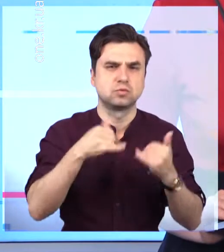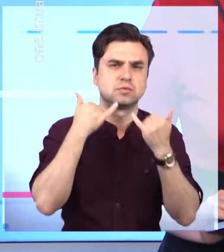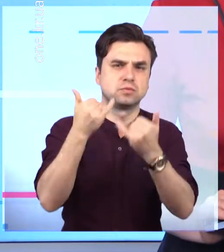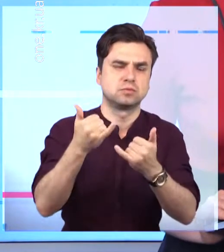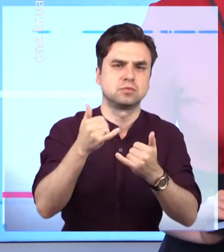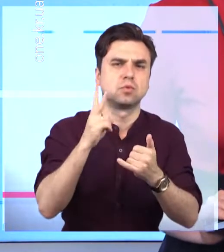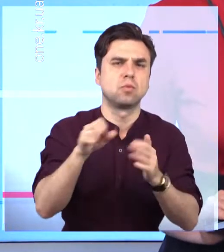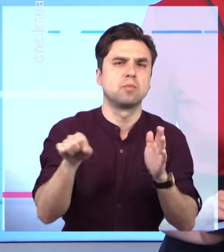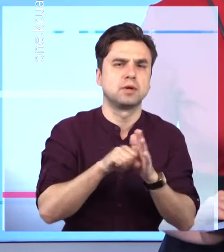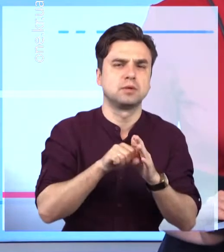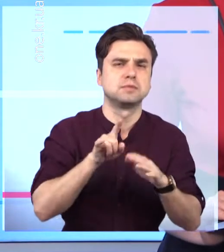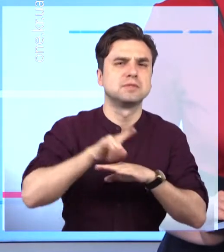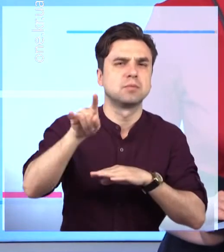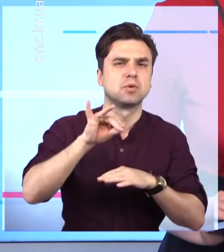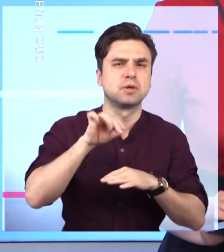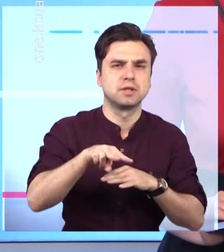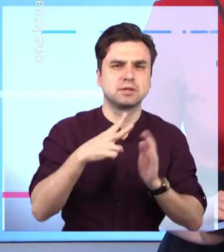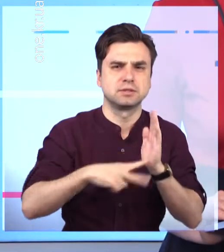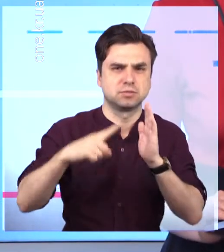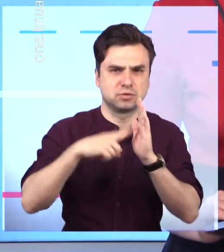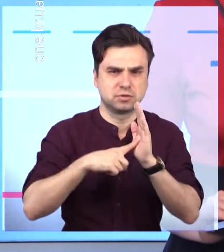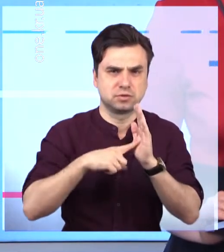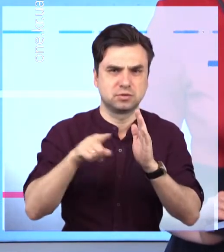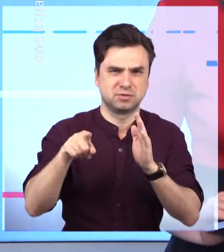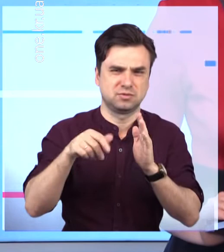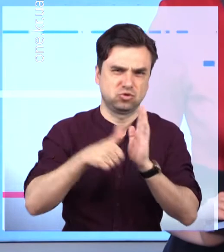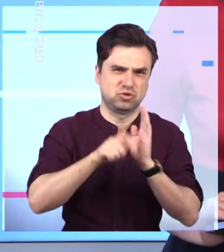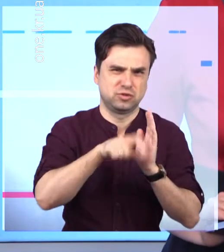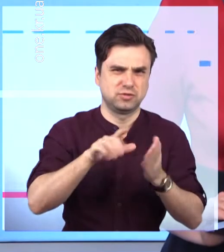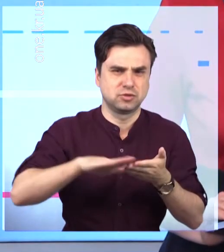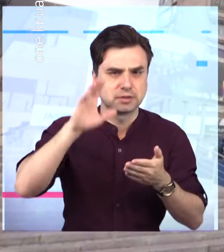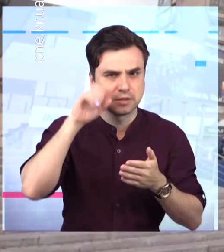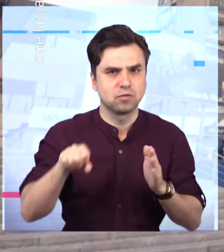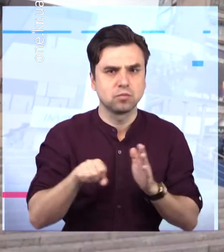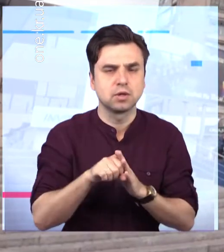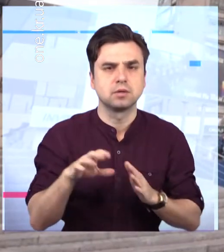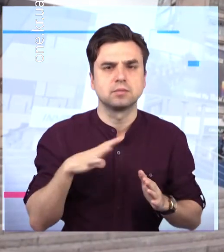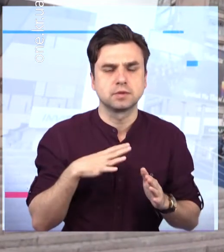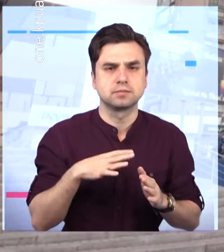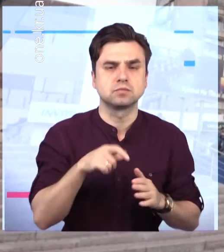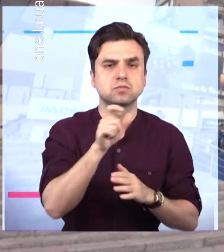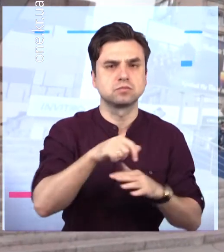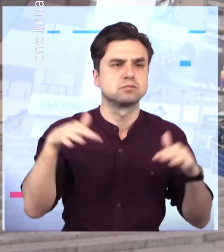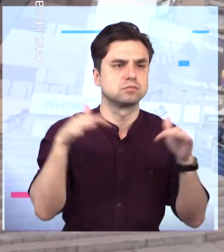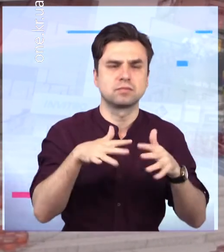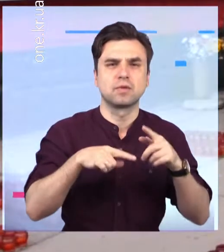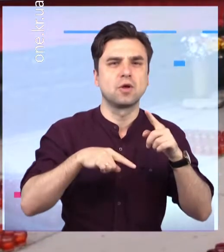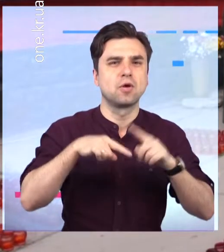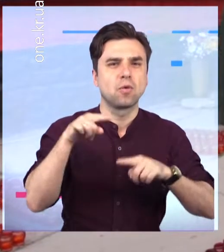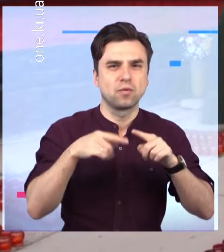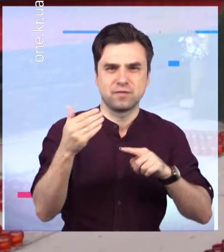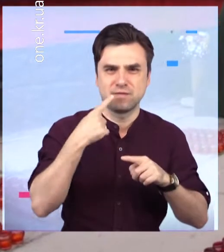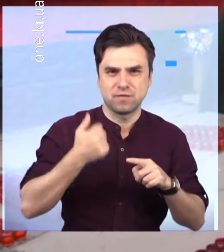присвячений загиблим членам екіпажу літака Іл-76, на якому було шестеро криворіжців. На реквієм завітали